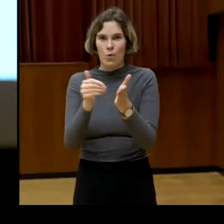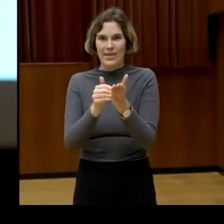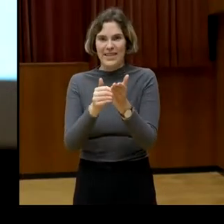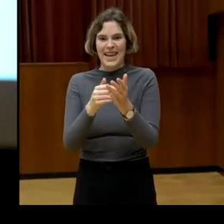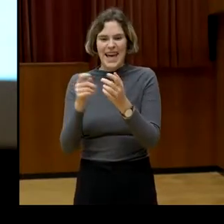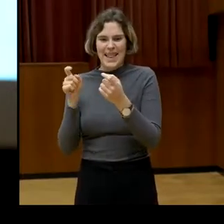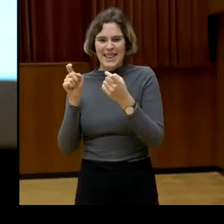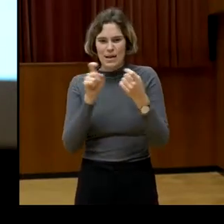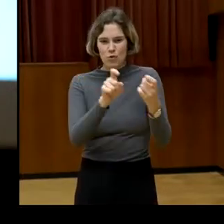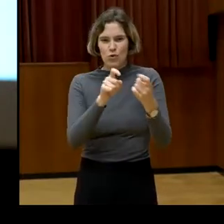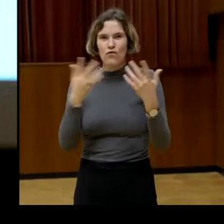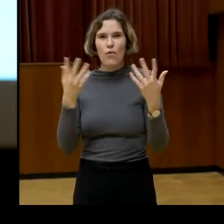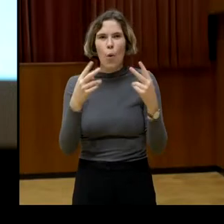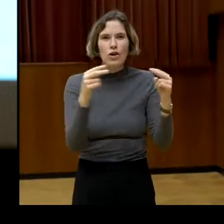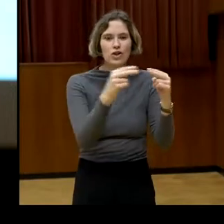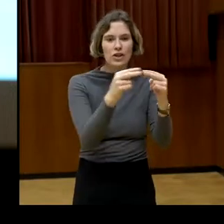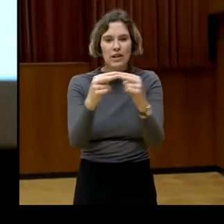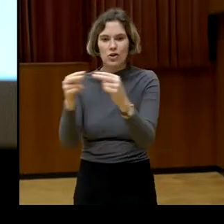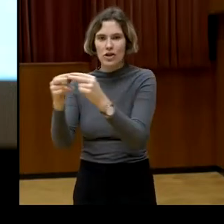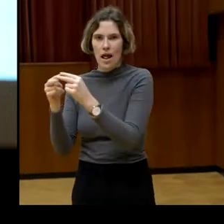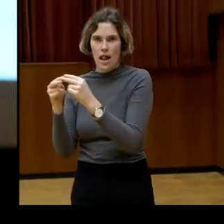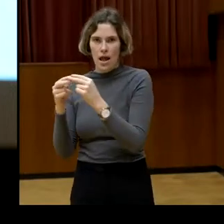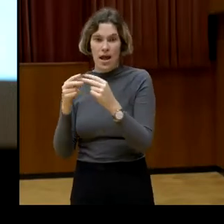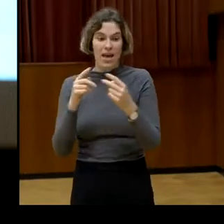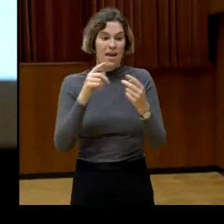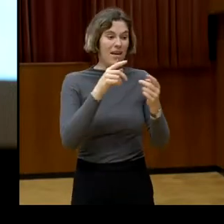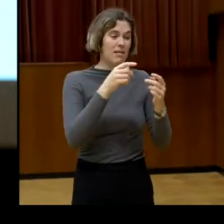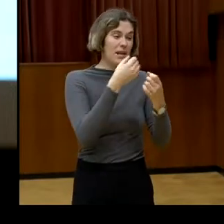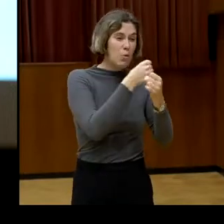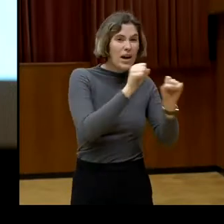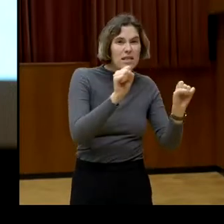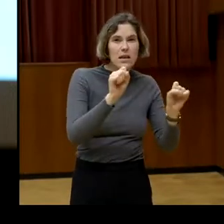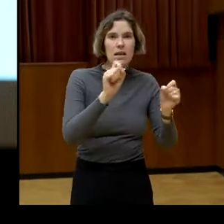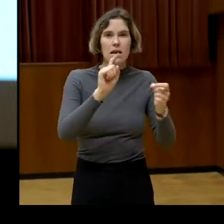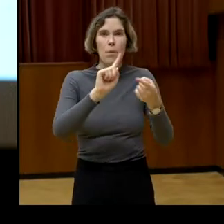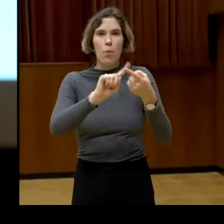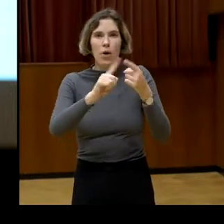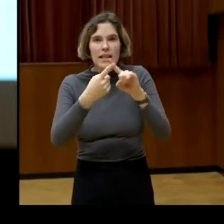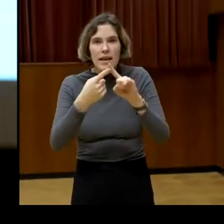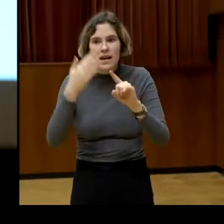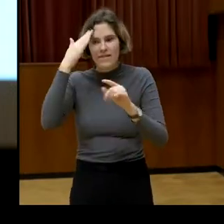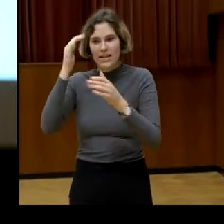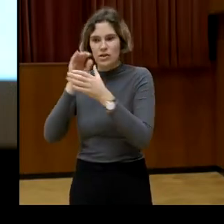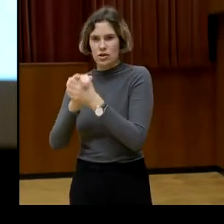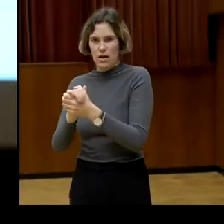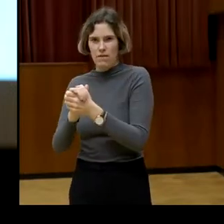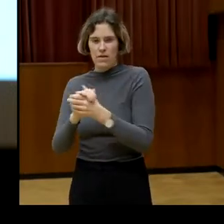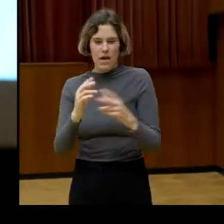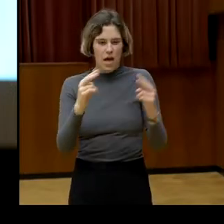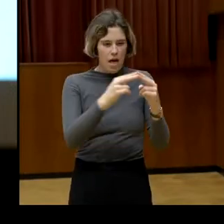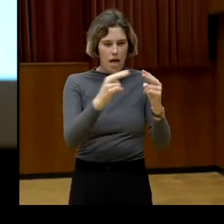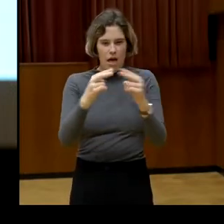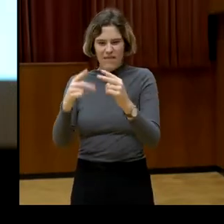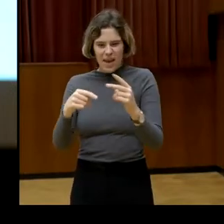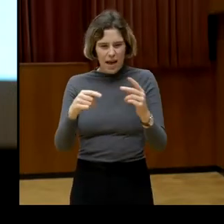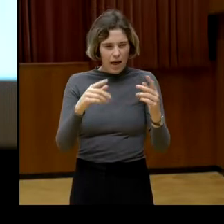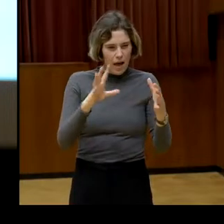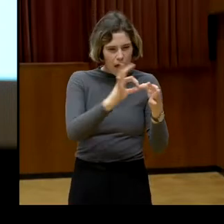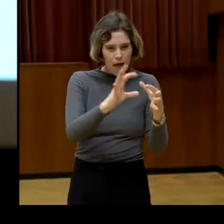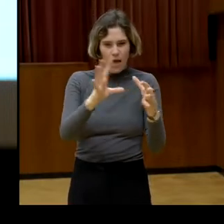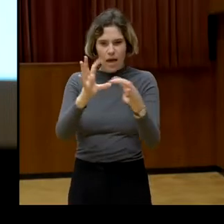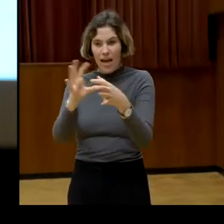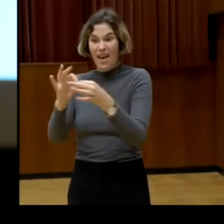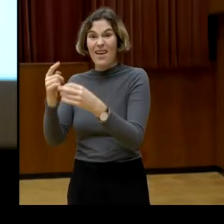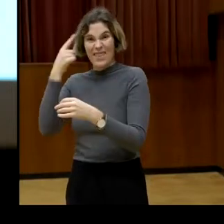Politik, Demokratie und Wissenschaft. Denn diese Schnittstellen sind zunehmend sichtbar. Das haben wir in der Covid-19-Pandemie gut gesehen,